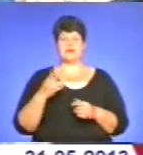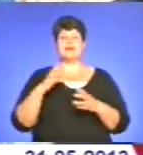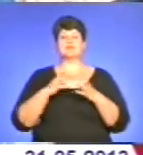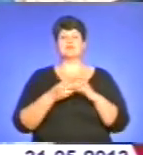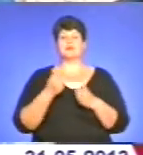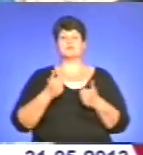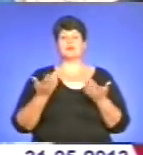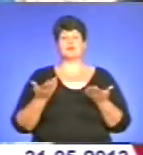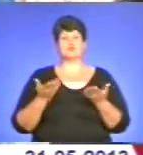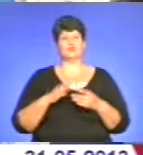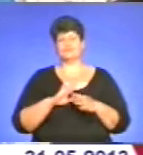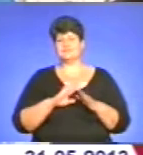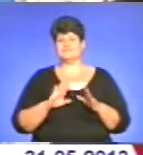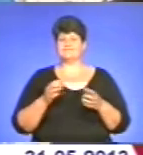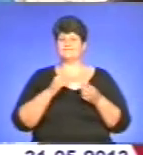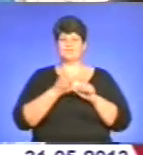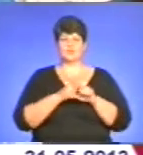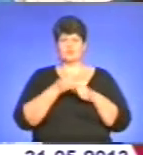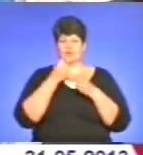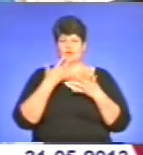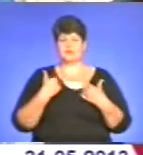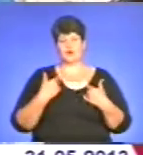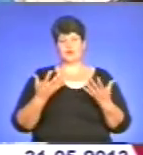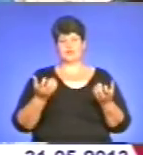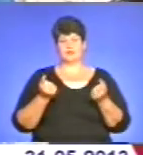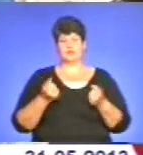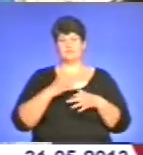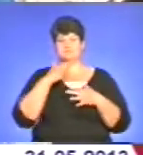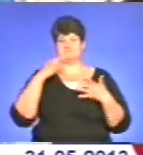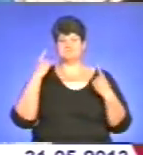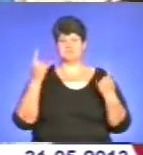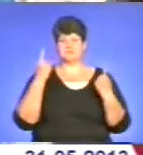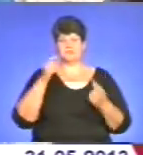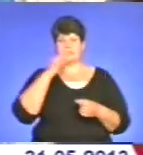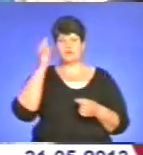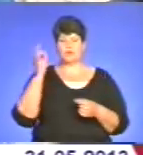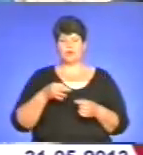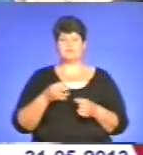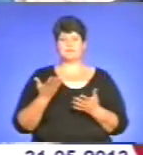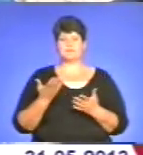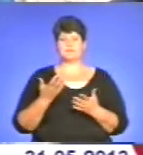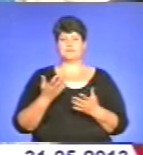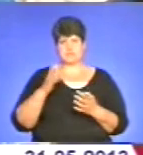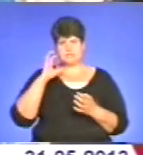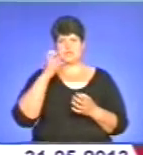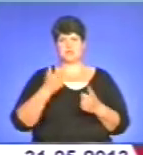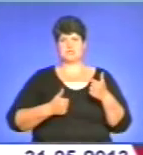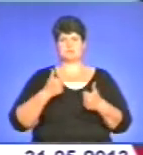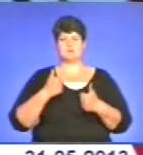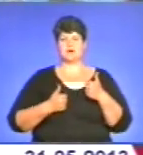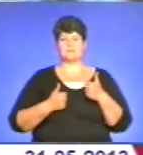Не такий хороший, як би хотілося, але я отримала безцінний досвід проходження траси і взагалі таких серйозних змагань.